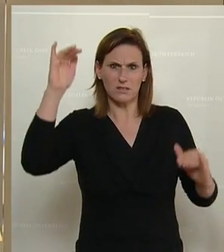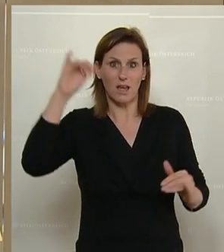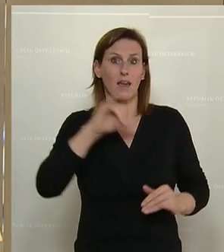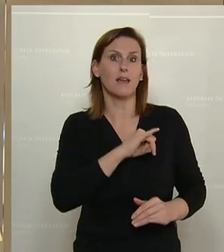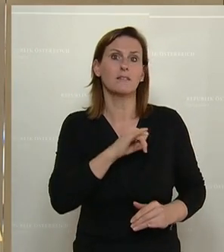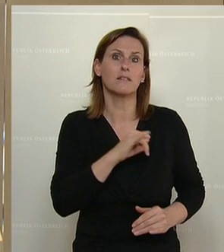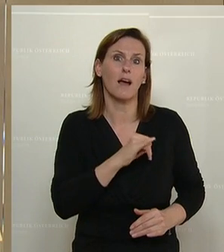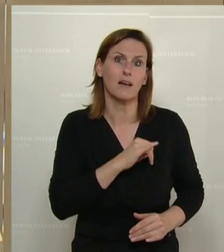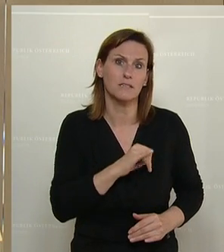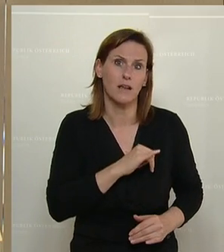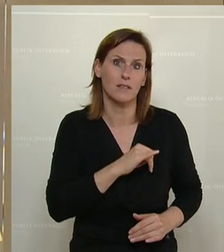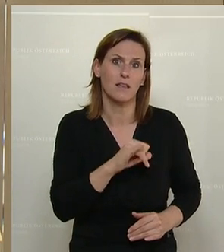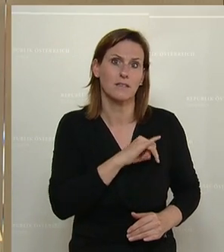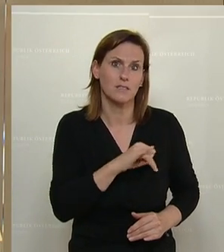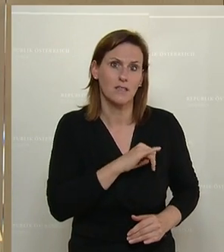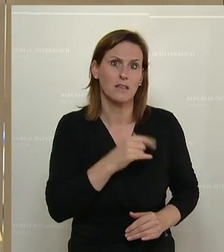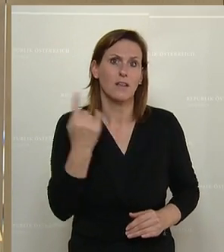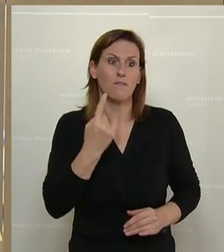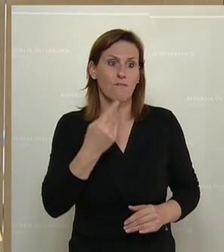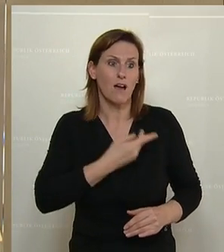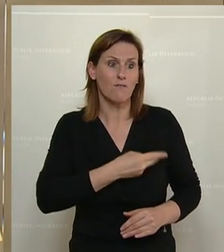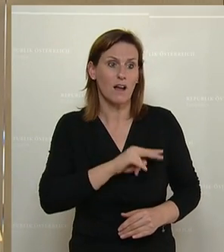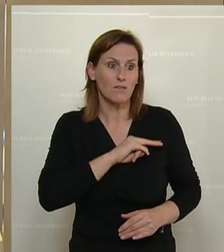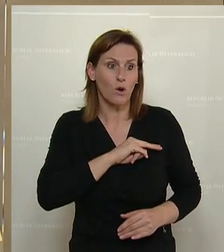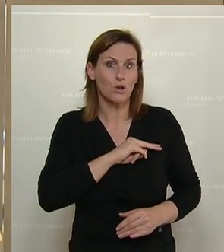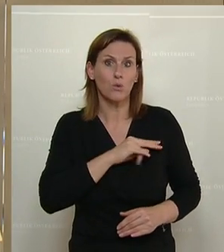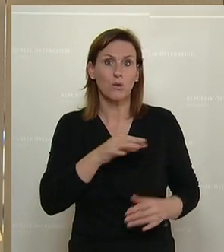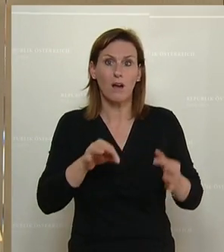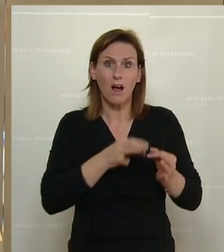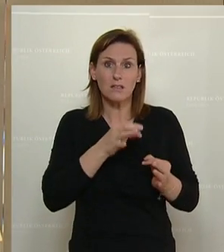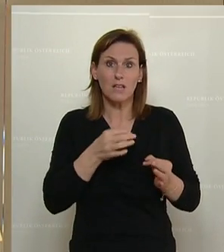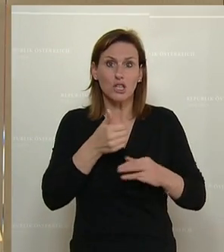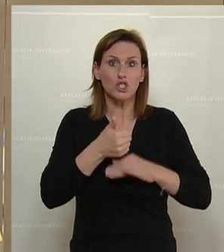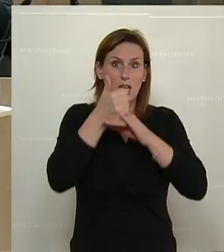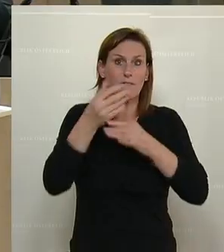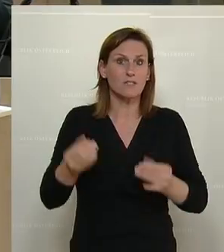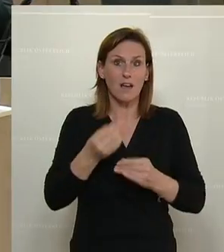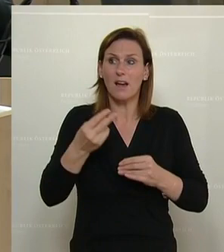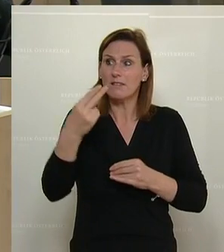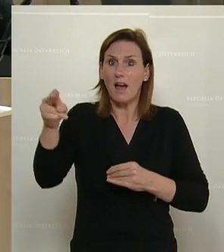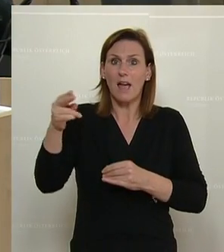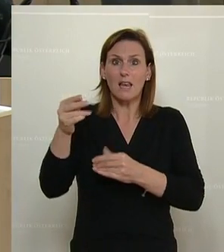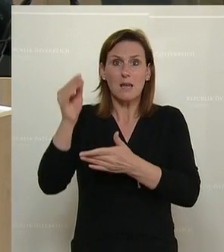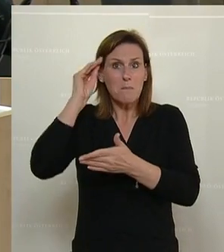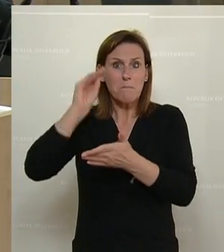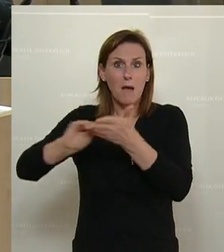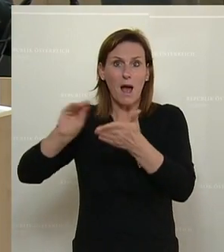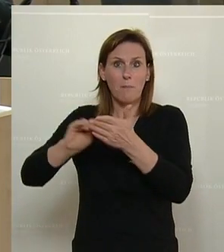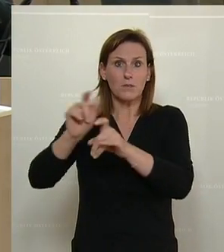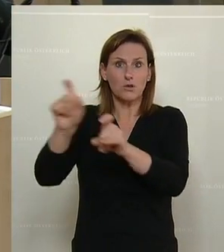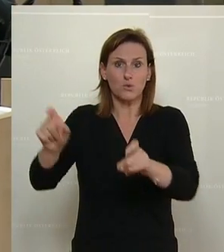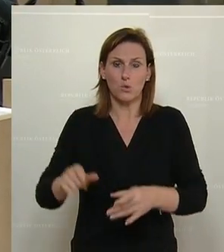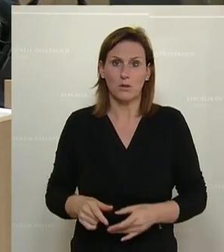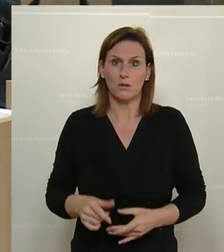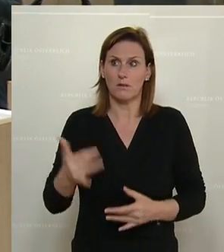Interessant. Wer ist verantwortlich? Der Kanzler. Chefsache. Nein. Es sind die Beamten, die schuld sind. Die sind schuld,